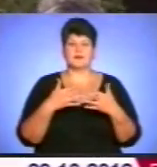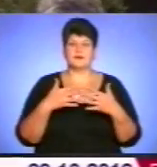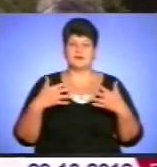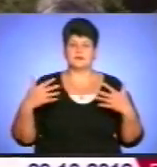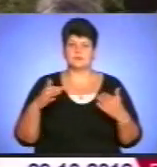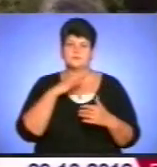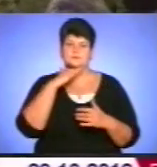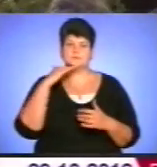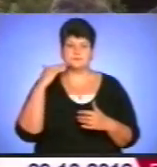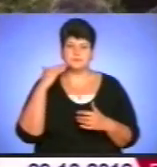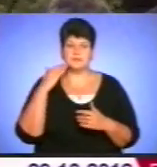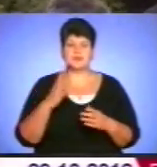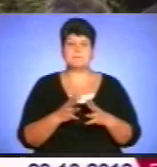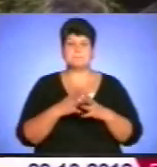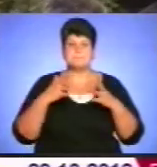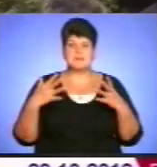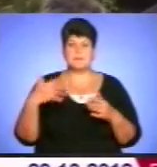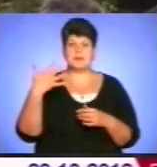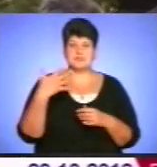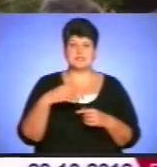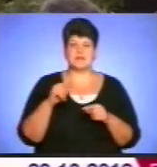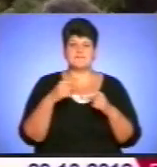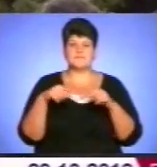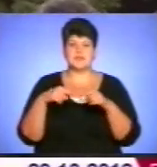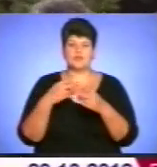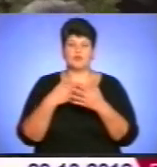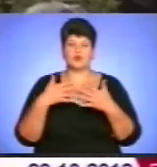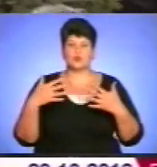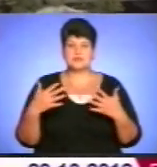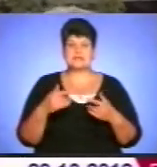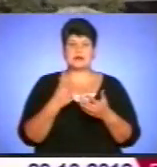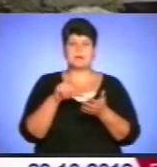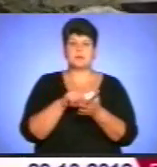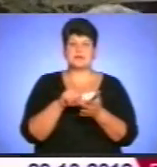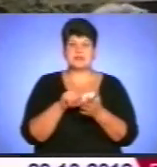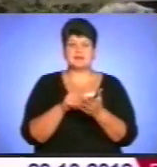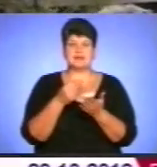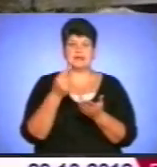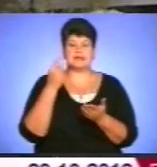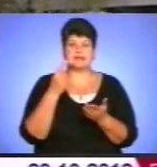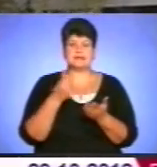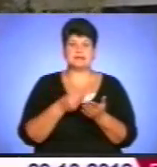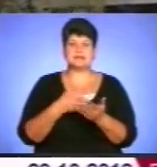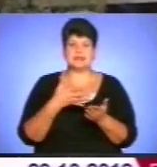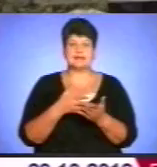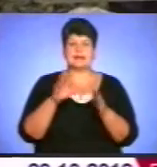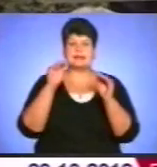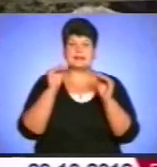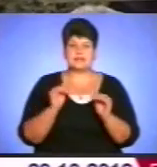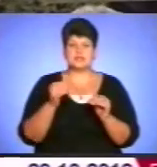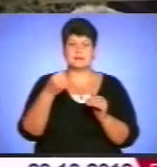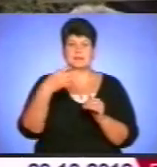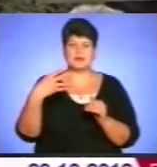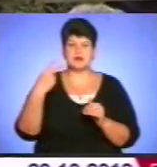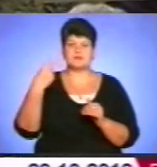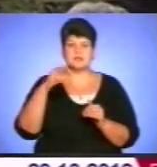І на сьогоднішній ярмарку більше 50 видів продукції. І зараз ми представили ціни. Ціни нижчі на 15, на 20